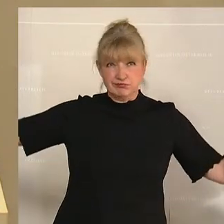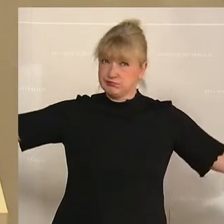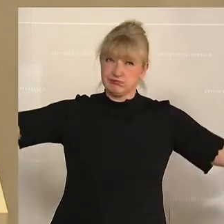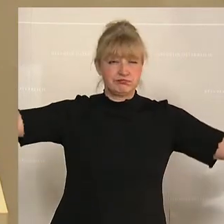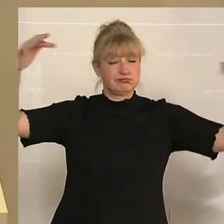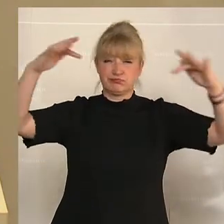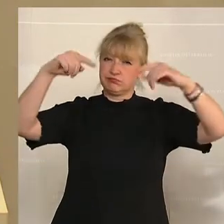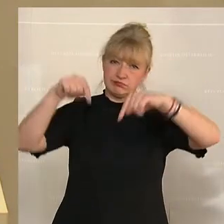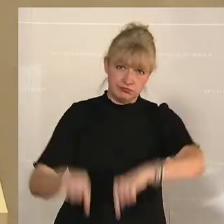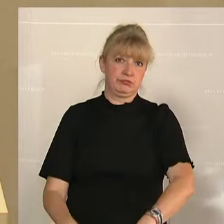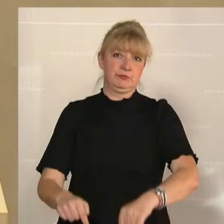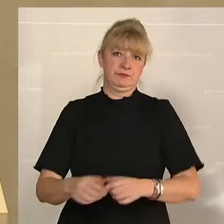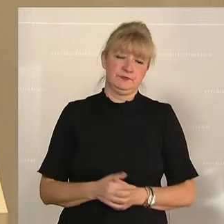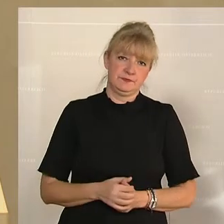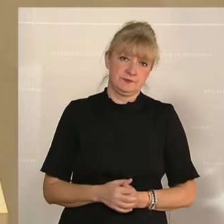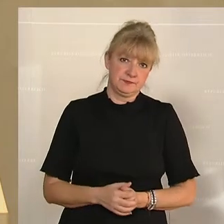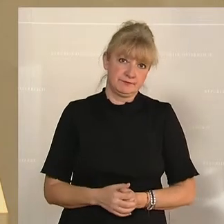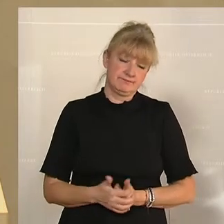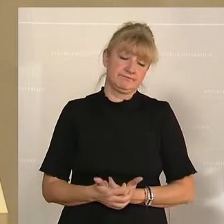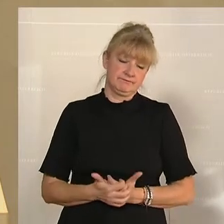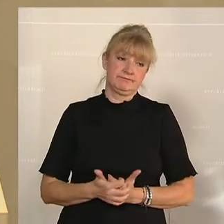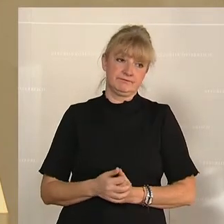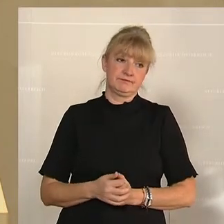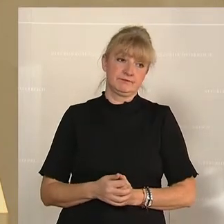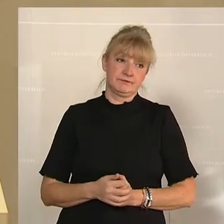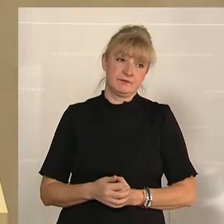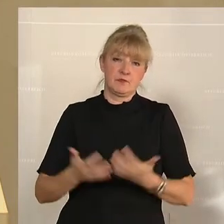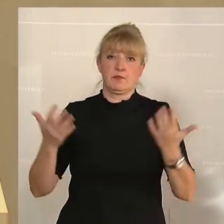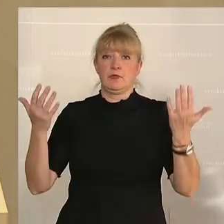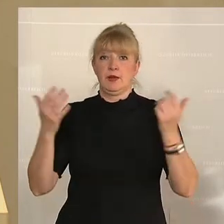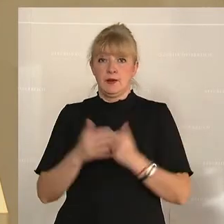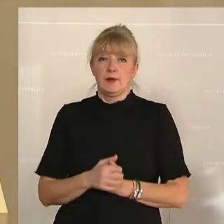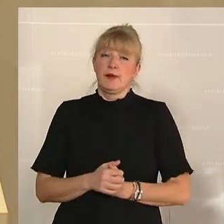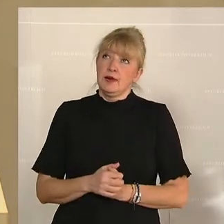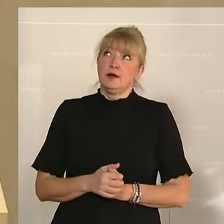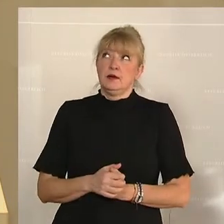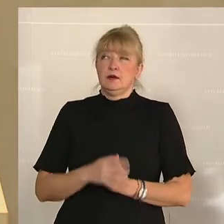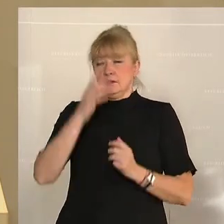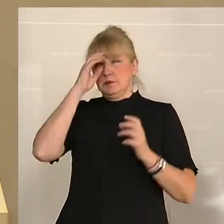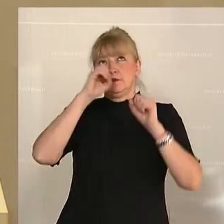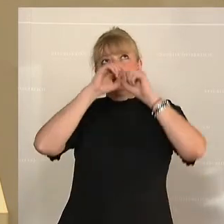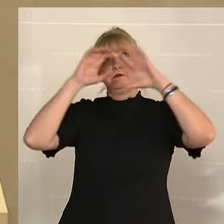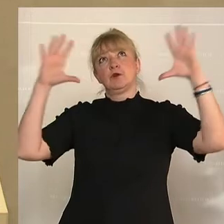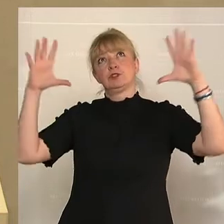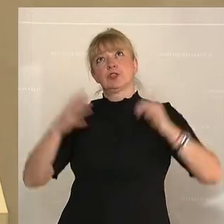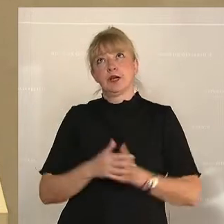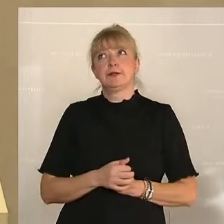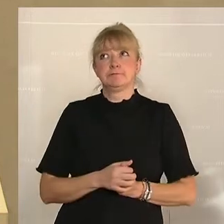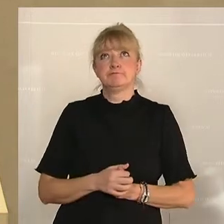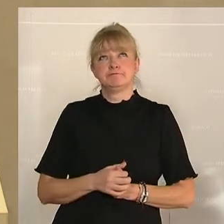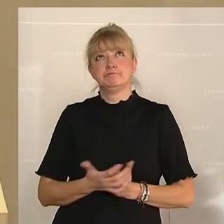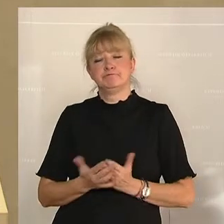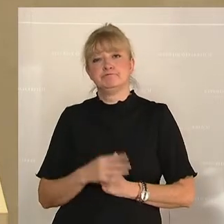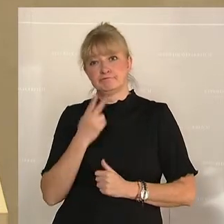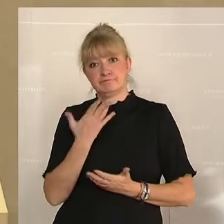Und da muss man sich wirklich vorstellen oder wirklich auch fragen,